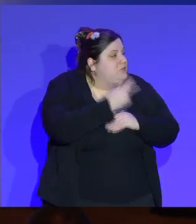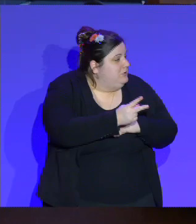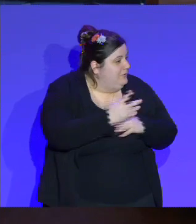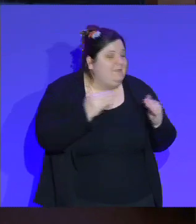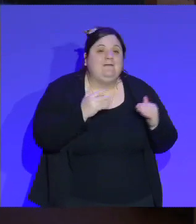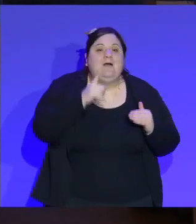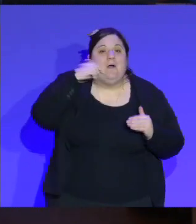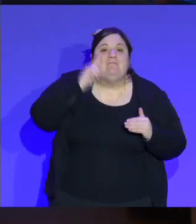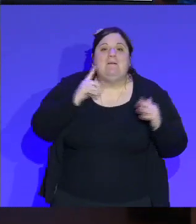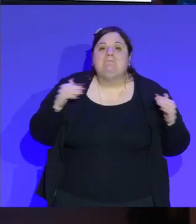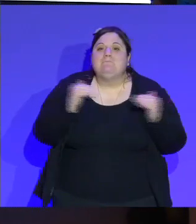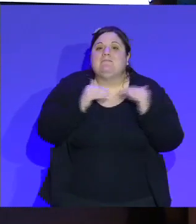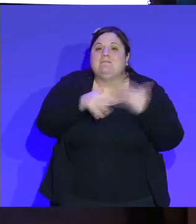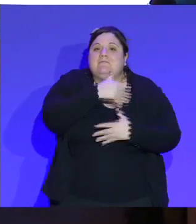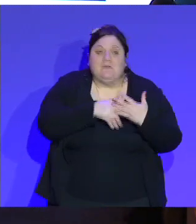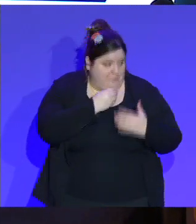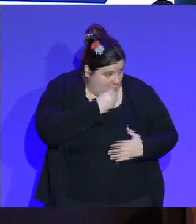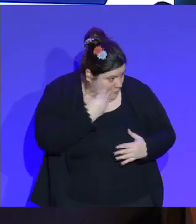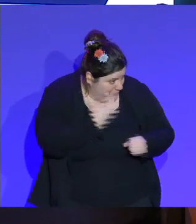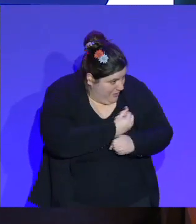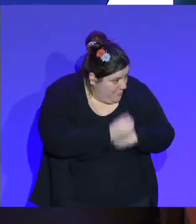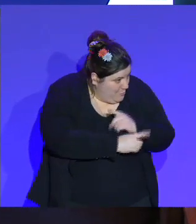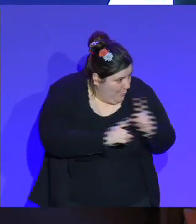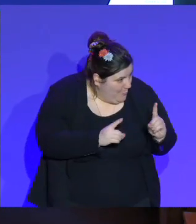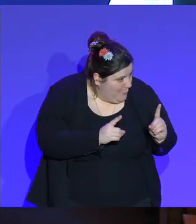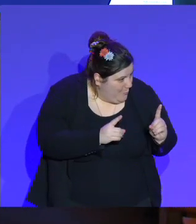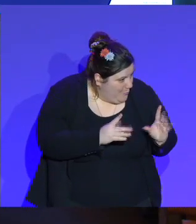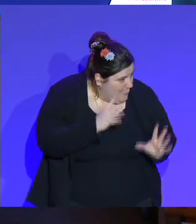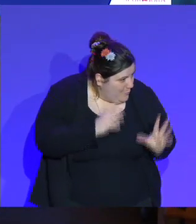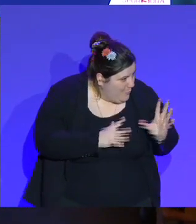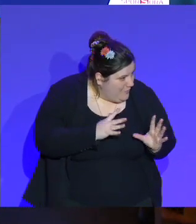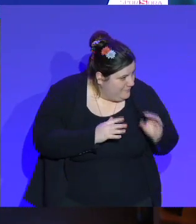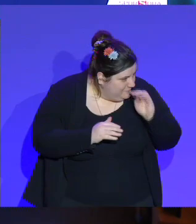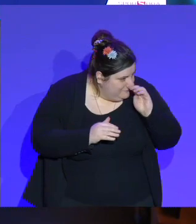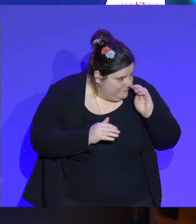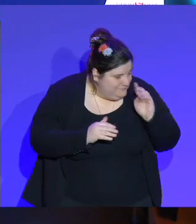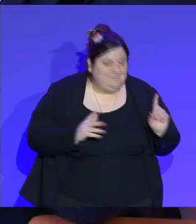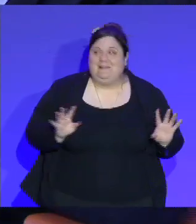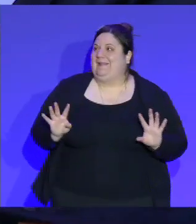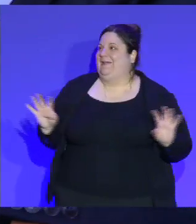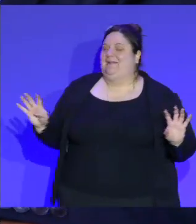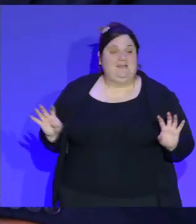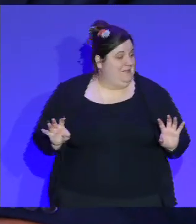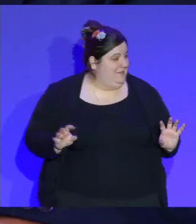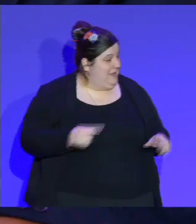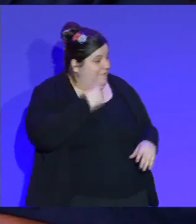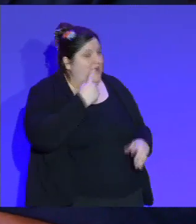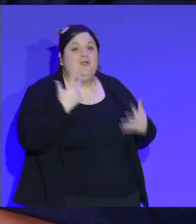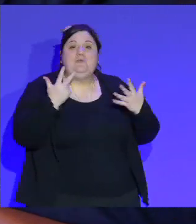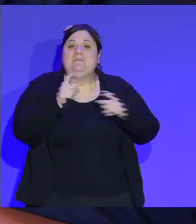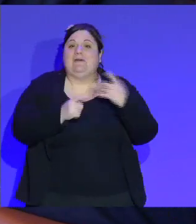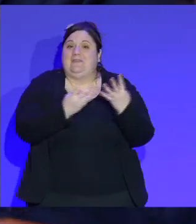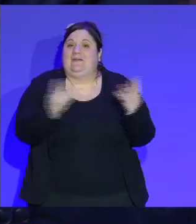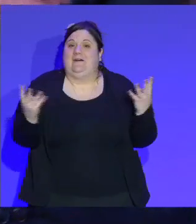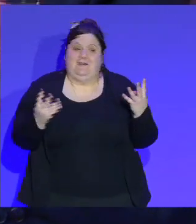C'est bon ? Ce n pas bon ? Là, premier rang, vous avez à peu près bien géré. Au sein des huit, il y 4 et 4. Voilà. Là,